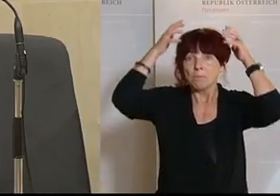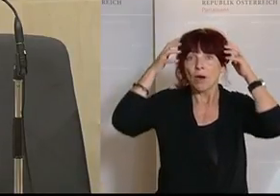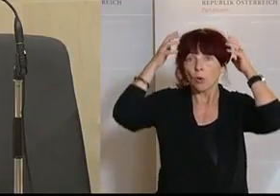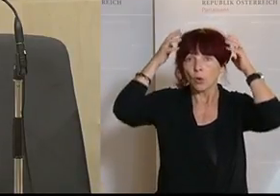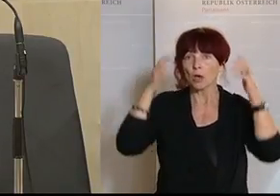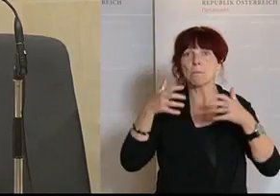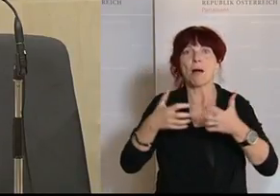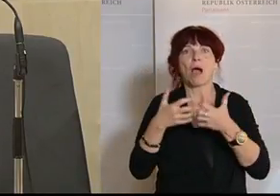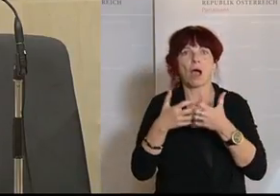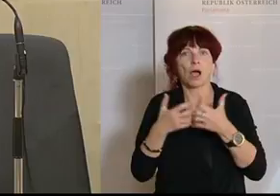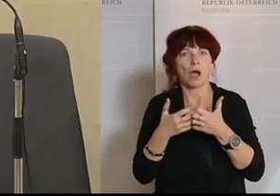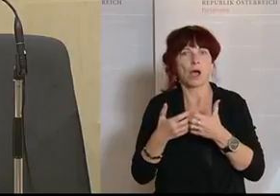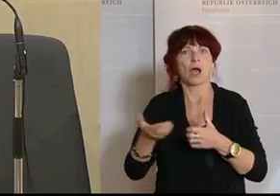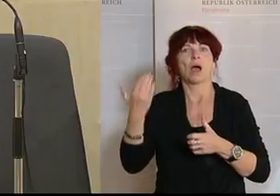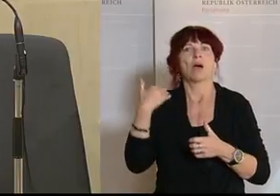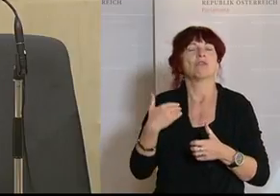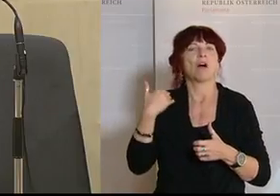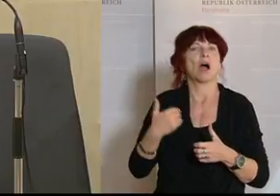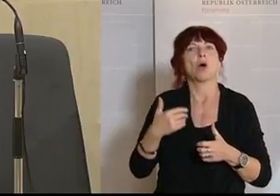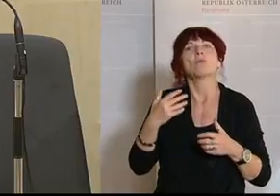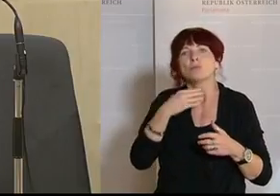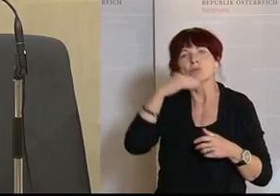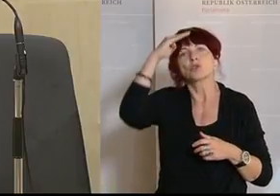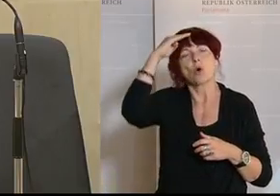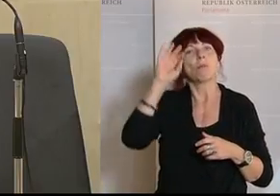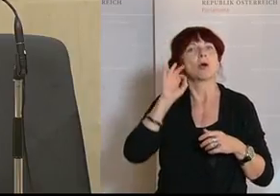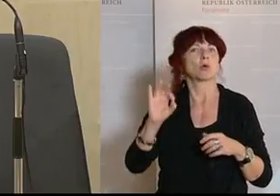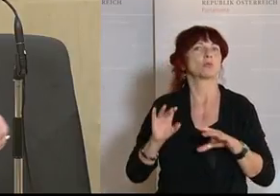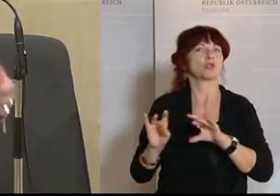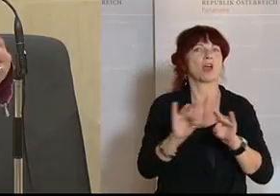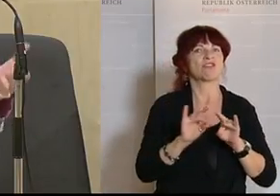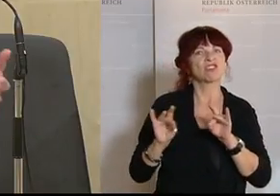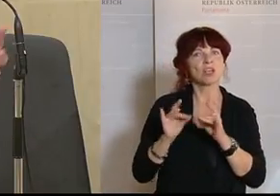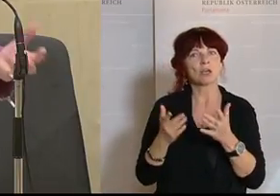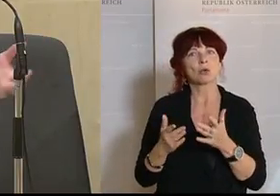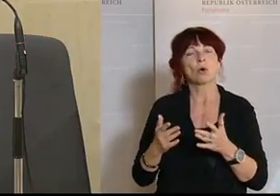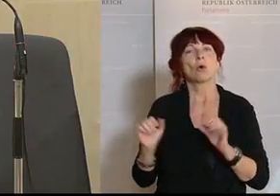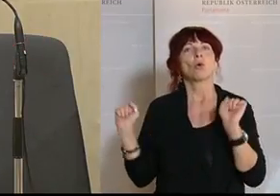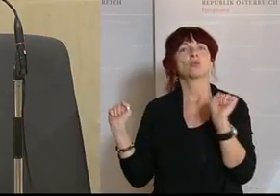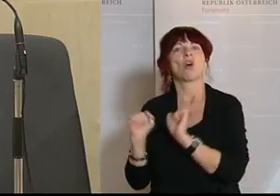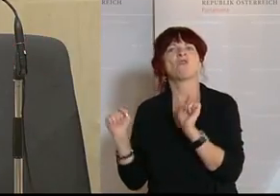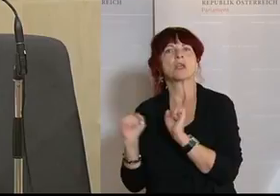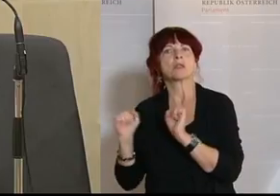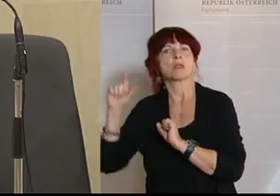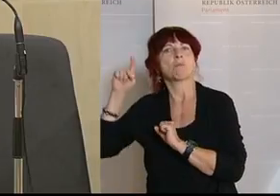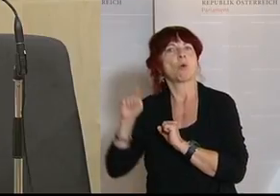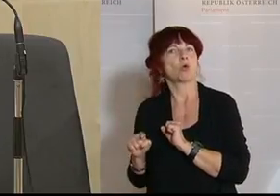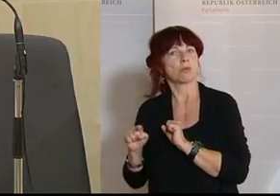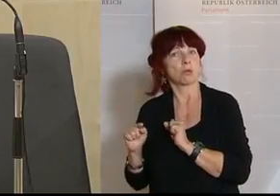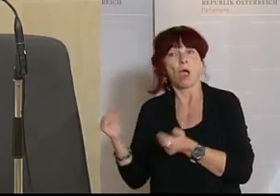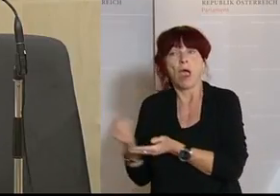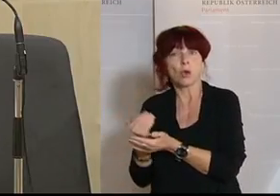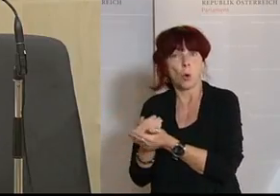befristet, geringfügig oder teilzeitbeschäftigt ist und während der Wintermonate, wo schlechtere Auftragslage ist, hier weniger